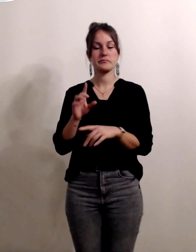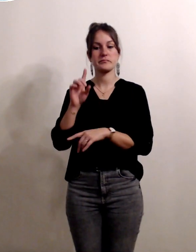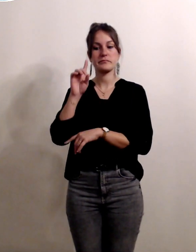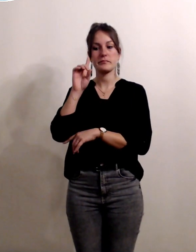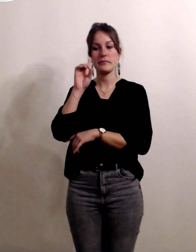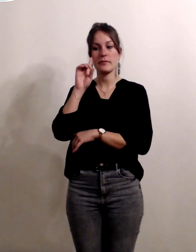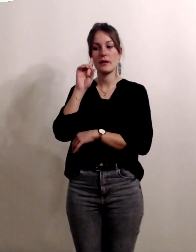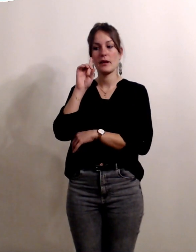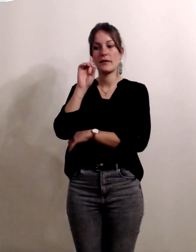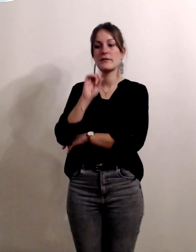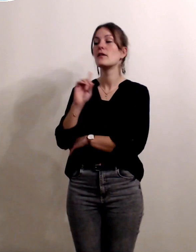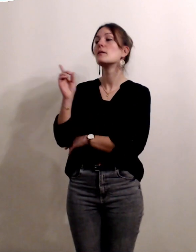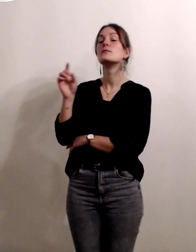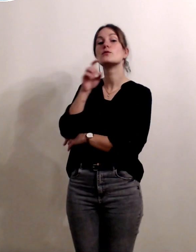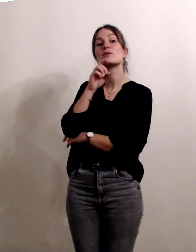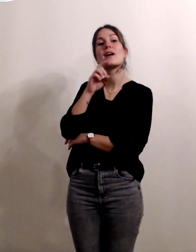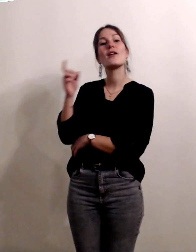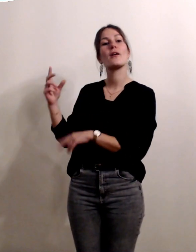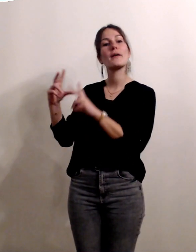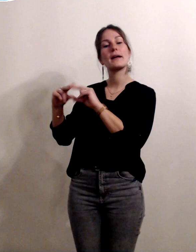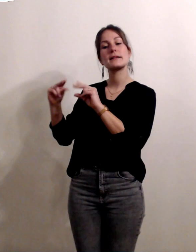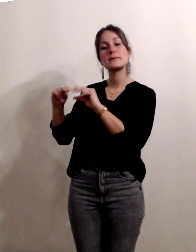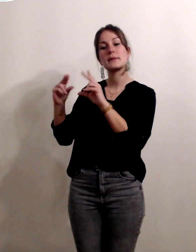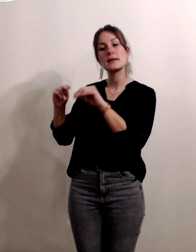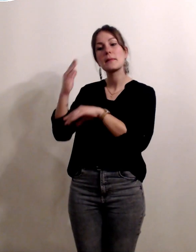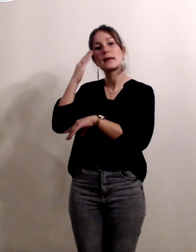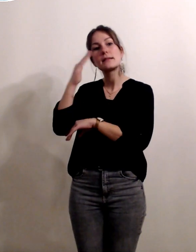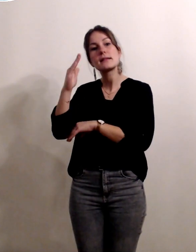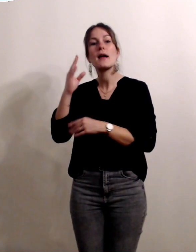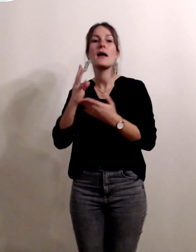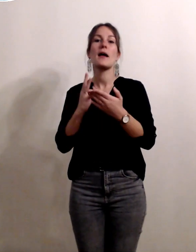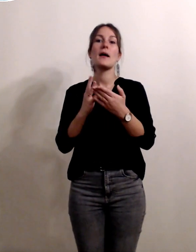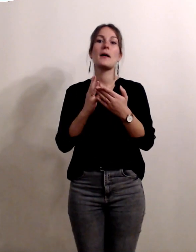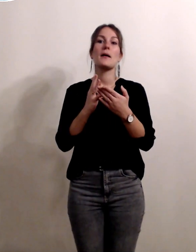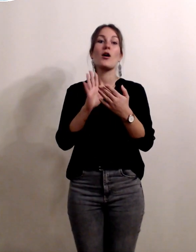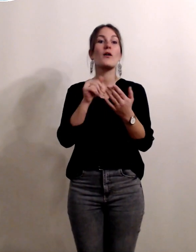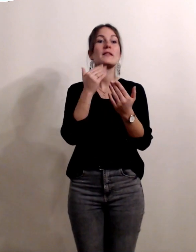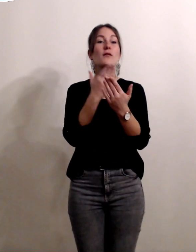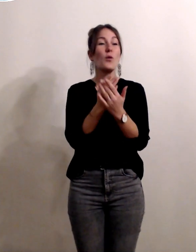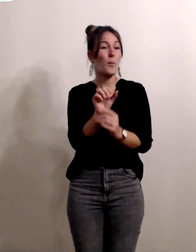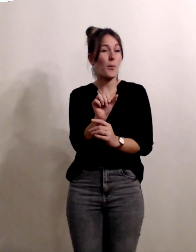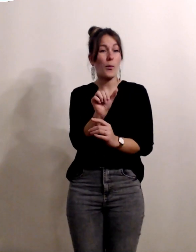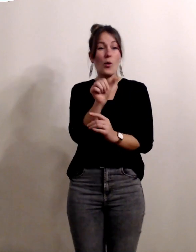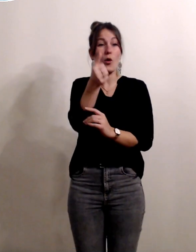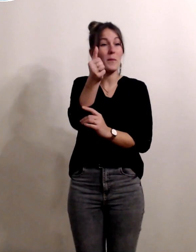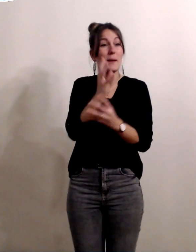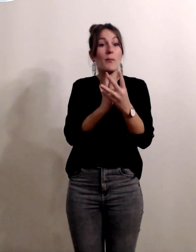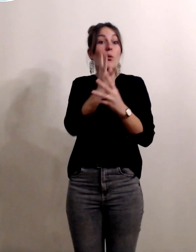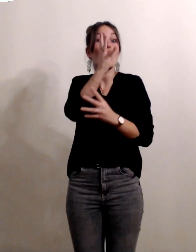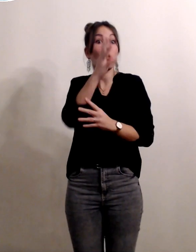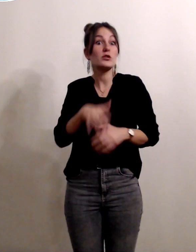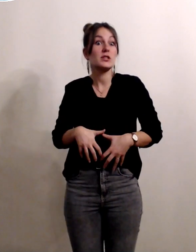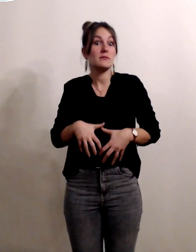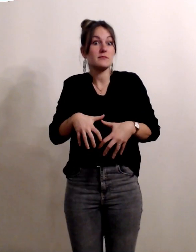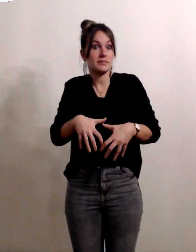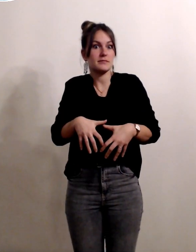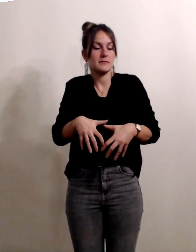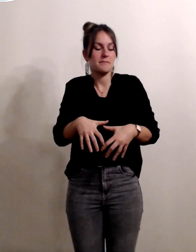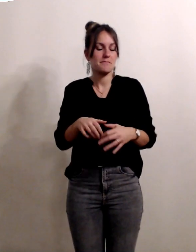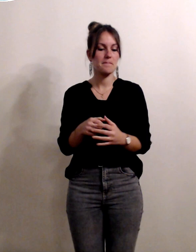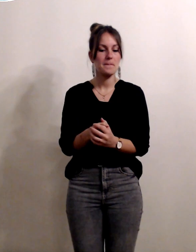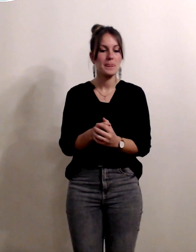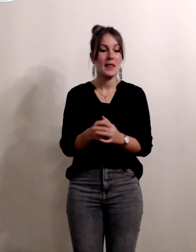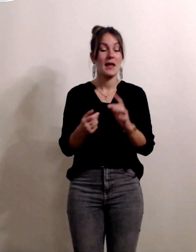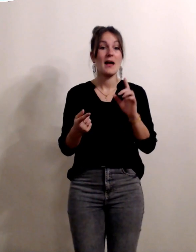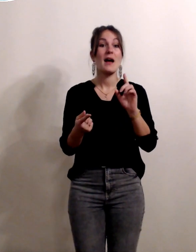la consultation préconceptionnelle il est important d'évoquer effectivement